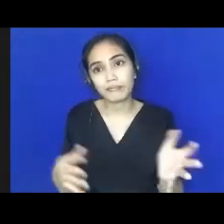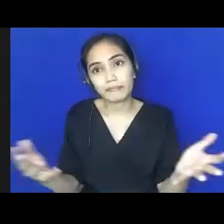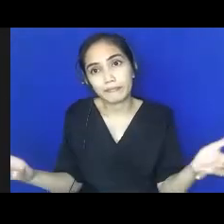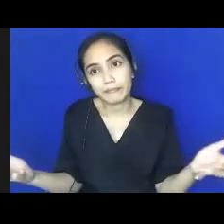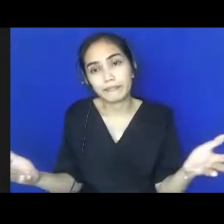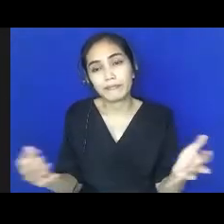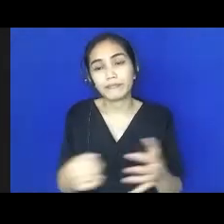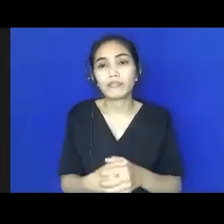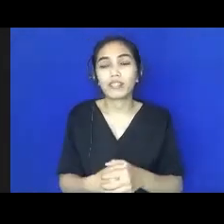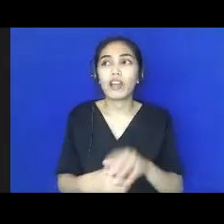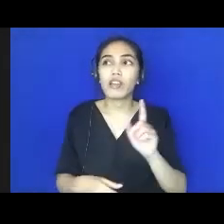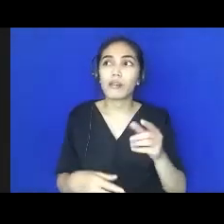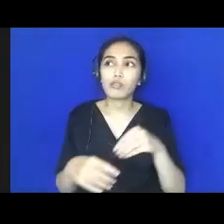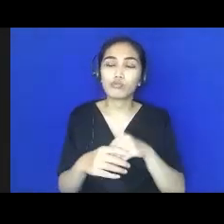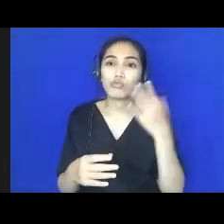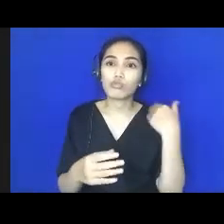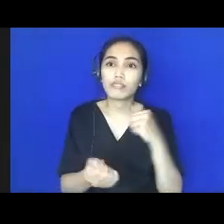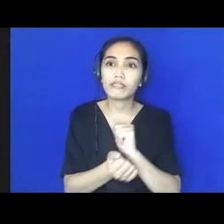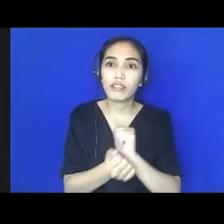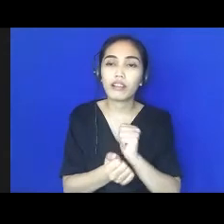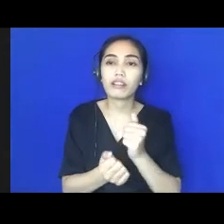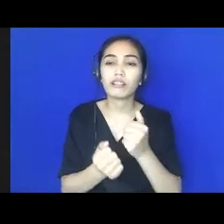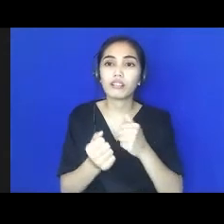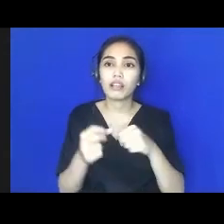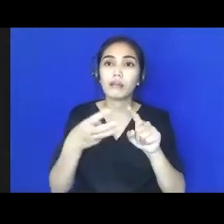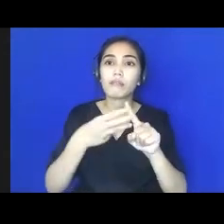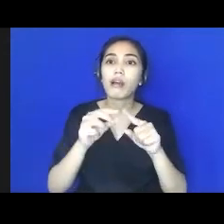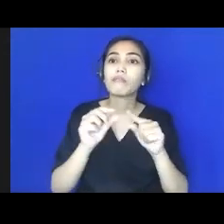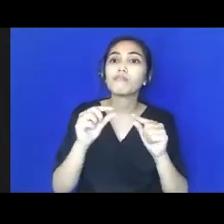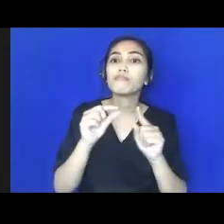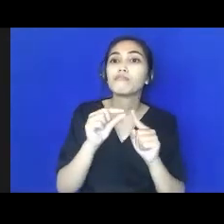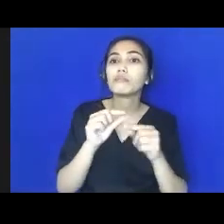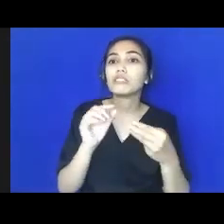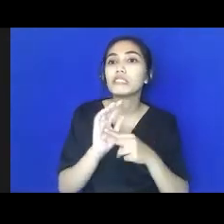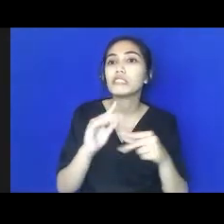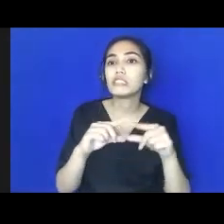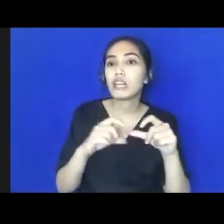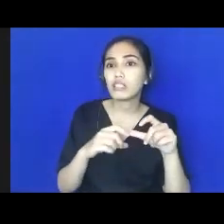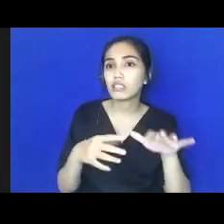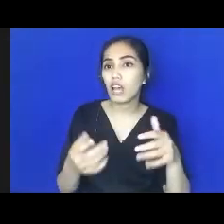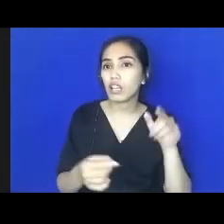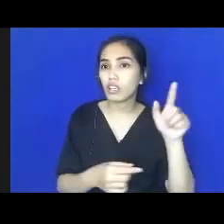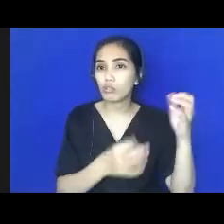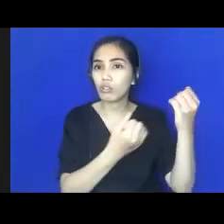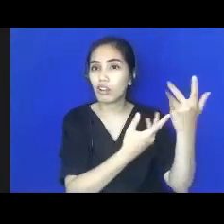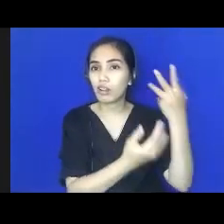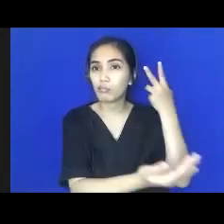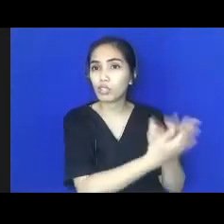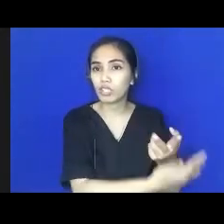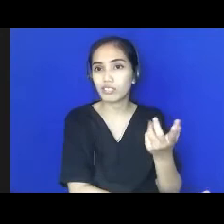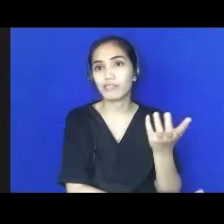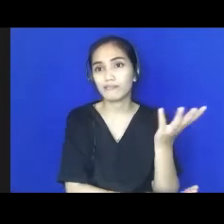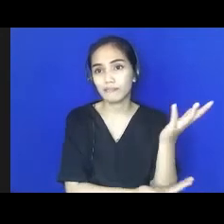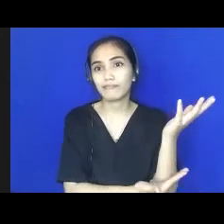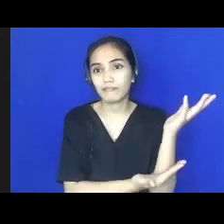BAKNAS dan di Kementerian Pendidikan tapi inilah faktanya dan angka sedihnya orang mencemeyakan kita anak-anak